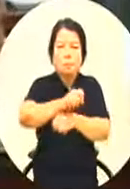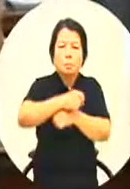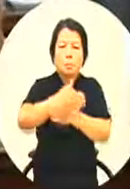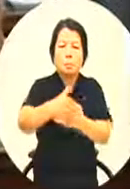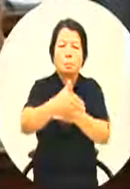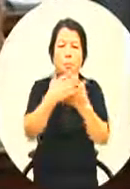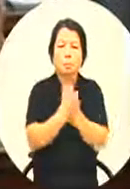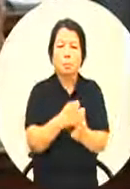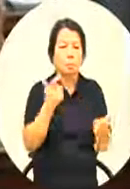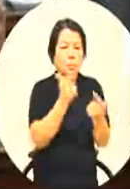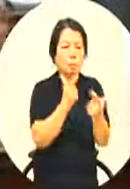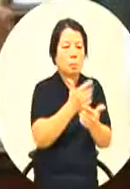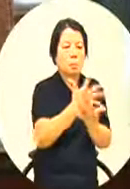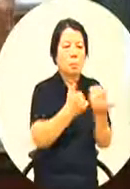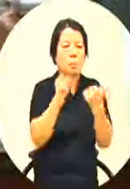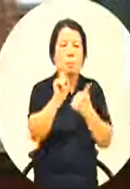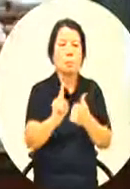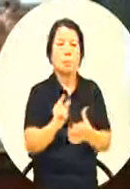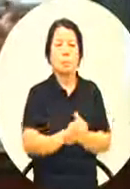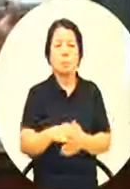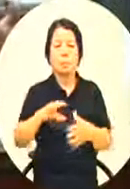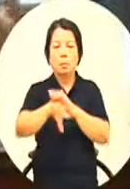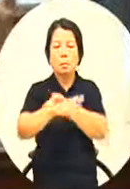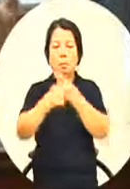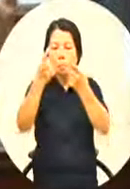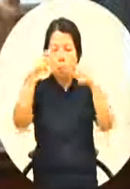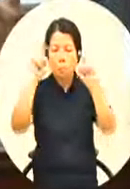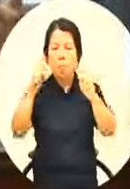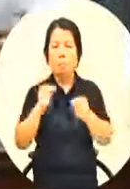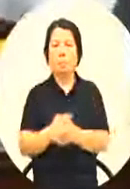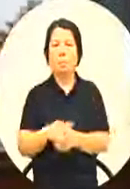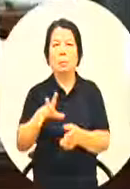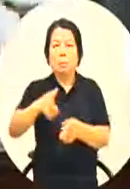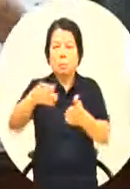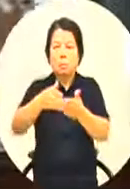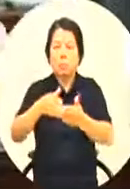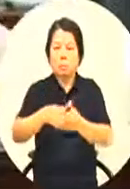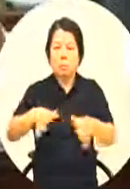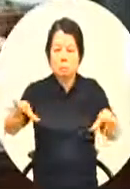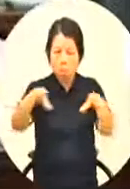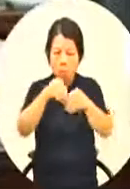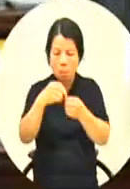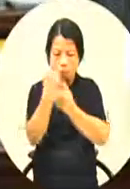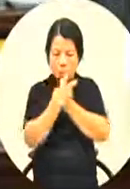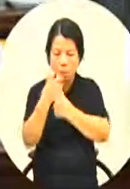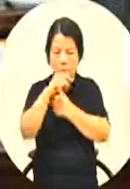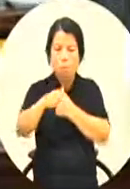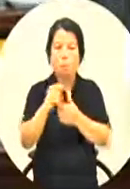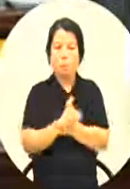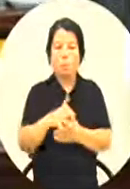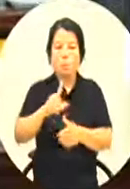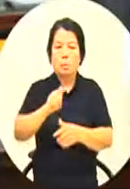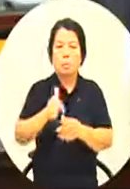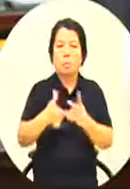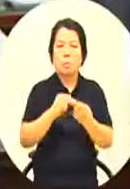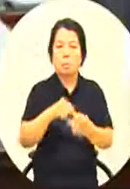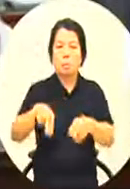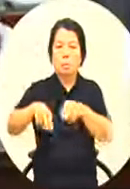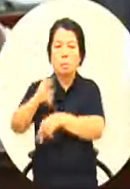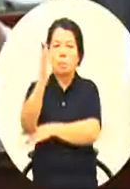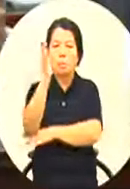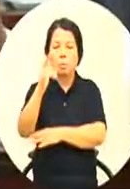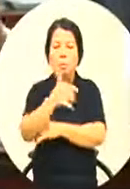的学生我觉得空大第一个要做先盘整自己的师资跟行政人员